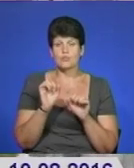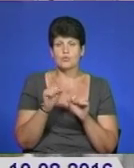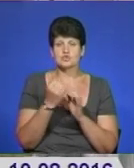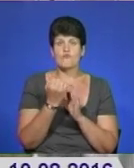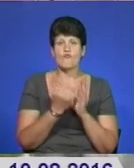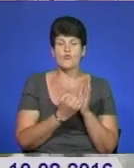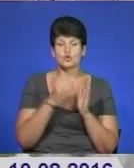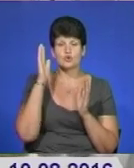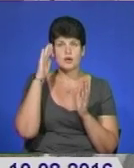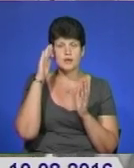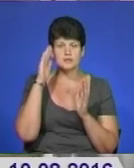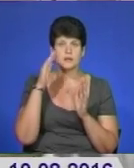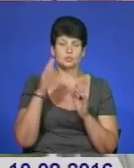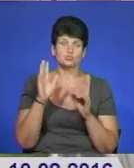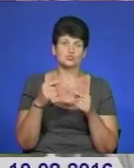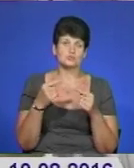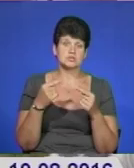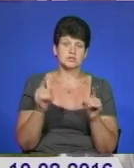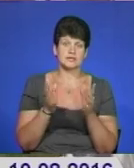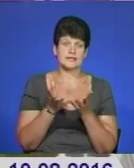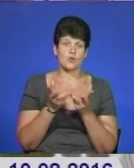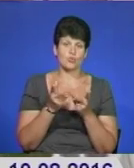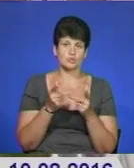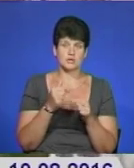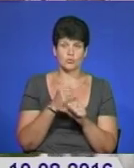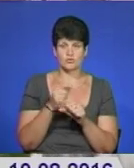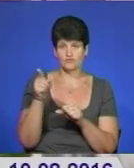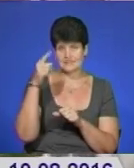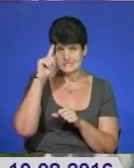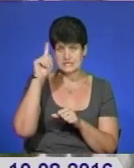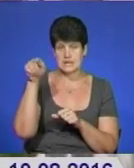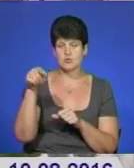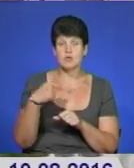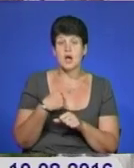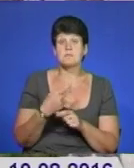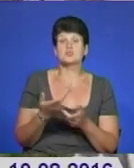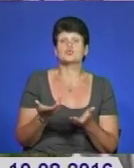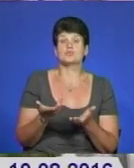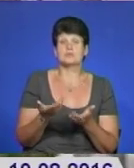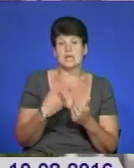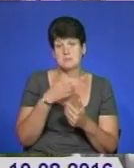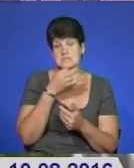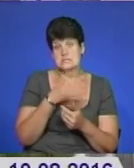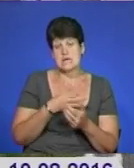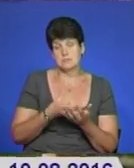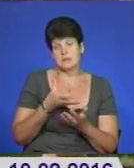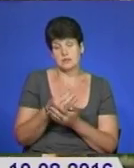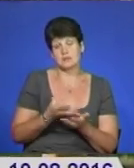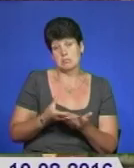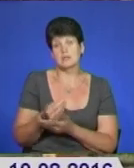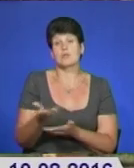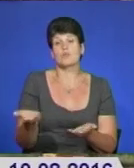Відоканал вони більше, там розрахунки роблять. все. Вони знають, ми що. Нам сказали, платити ми платимо.